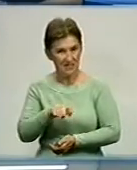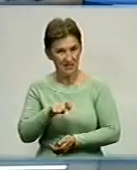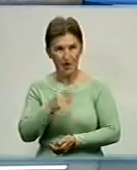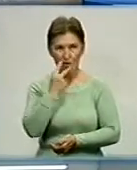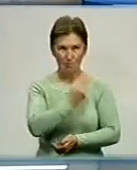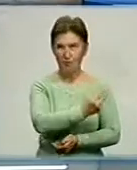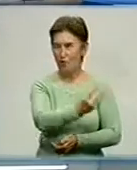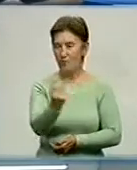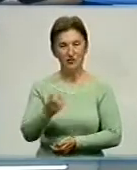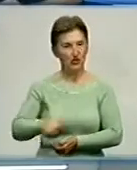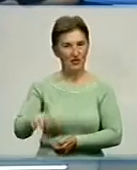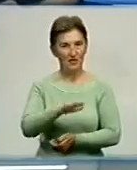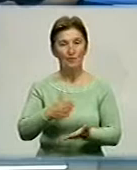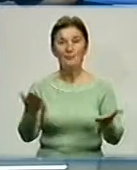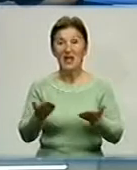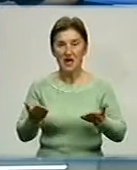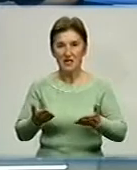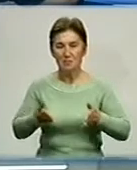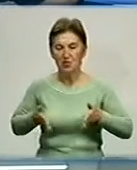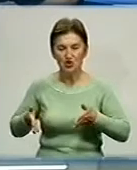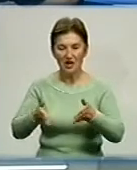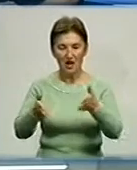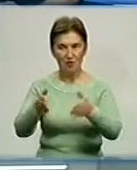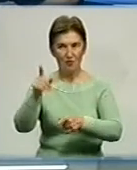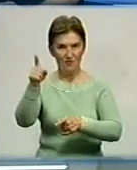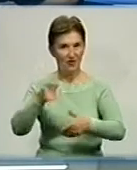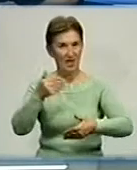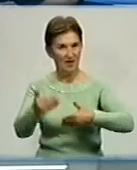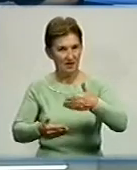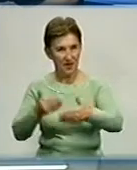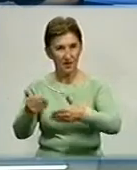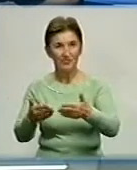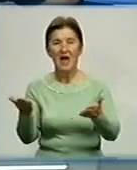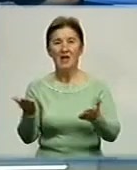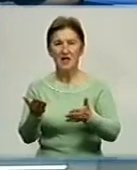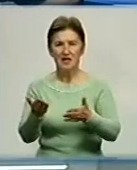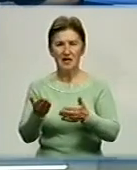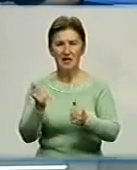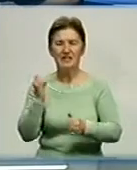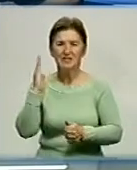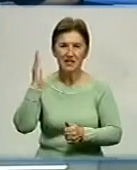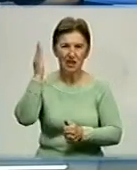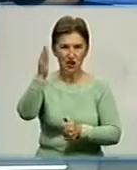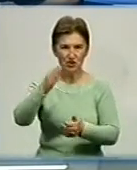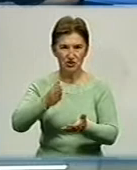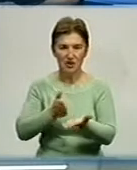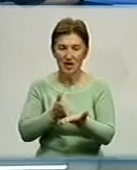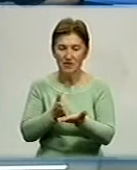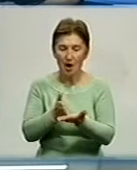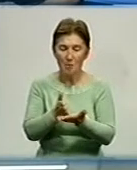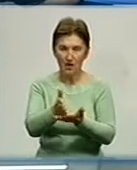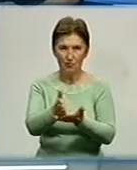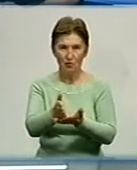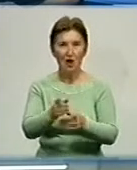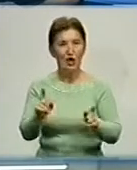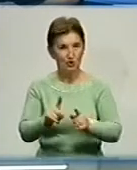зрозуміти, яким шляхом йде Європа і яким стратегічним напрямком ми повинні йти, щоб жити